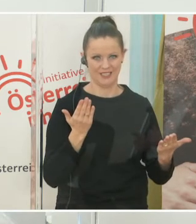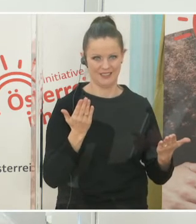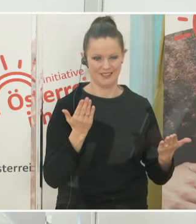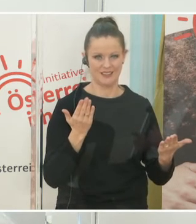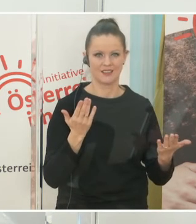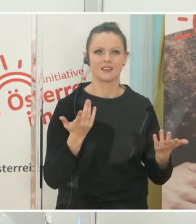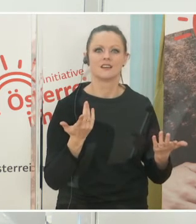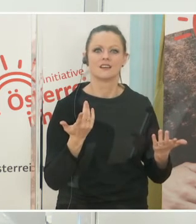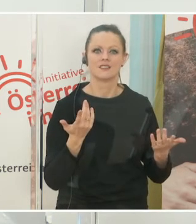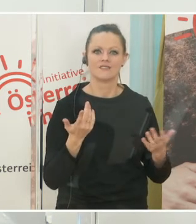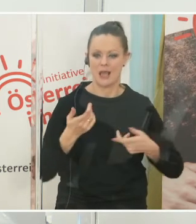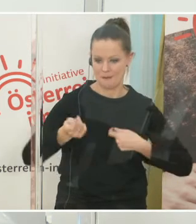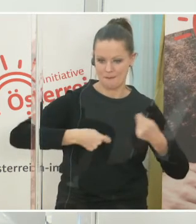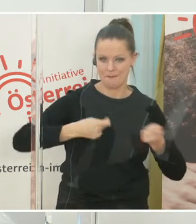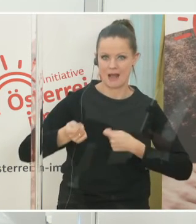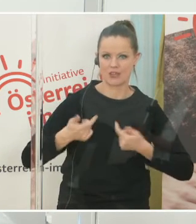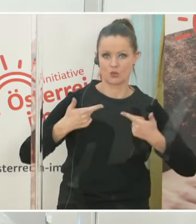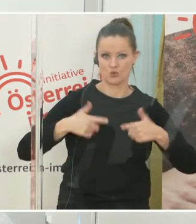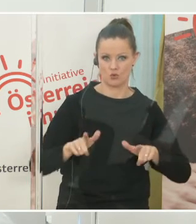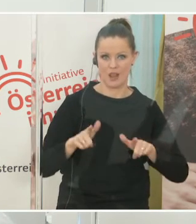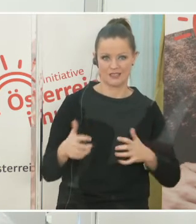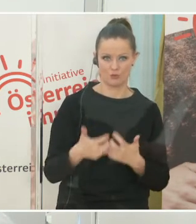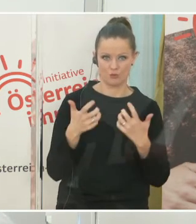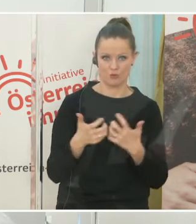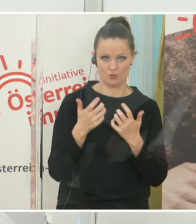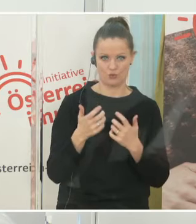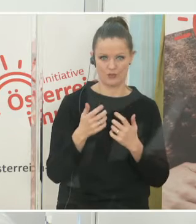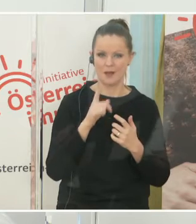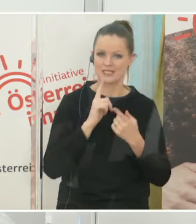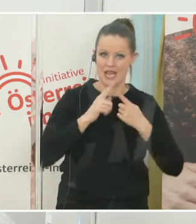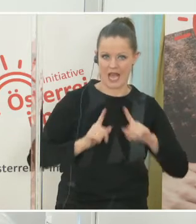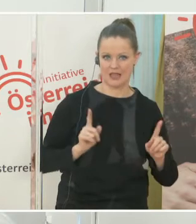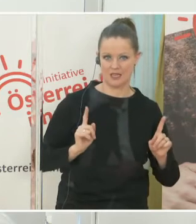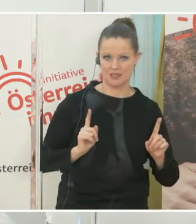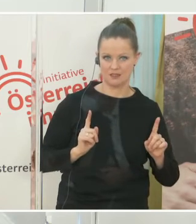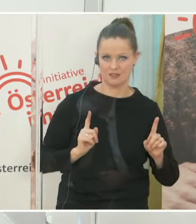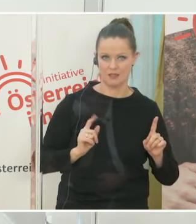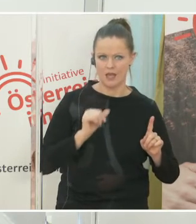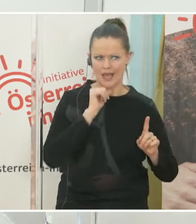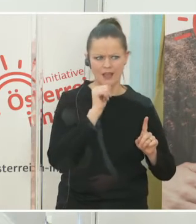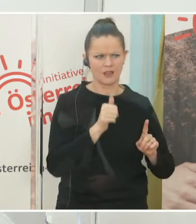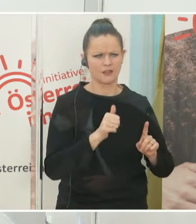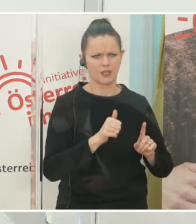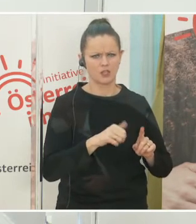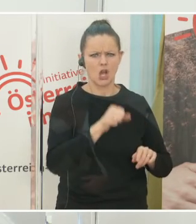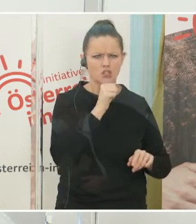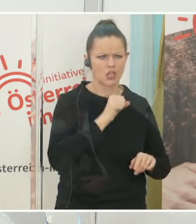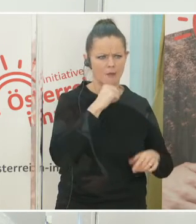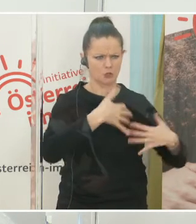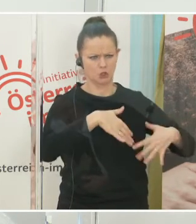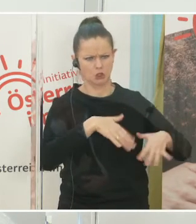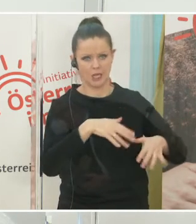von sozusagen der Marktzulassung eines Produktes. Das heißt, auch hier wurde nicht irgendwie schleißig oder schnell, schnell